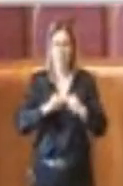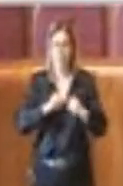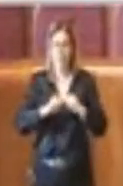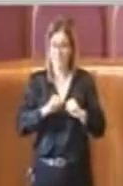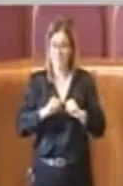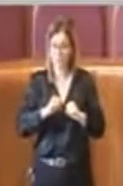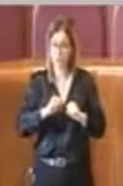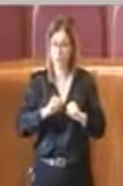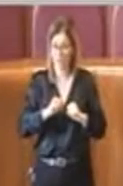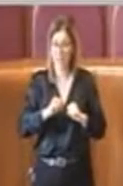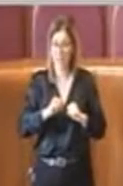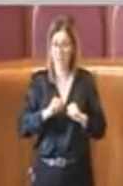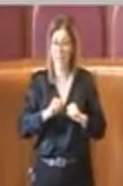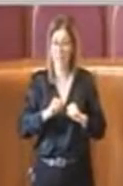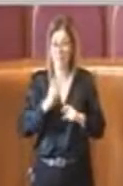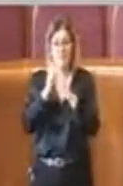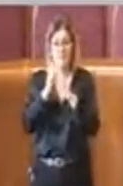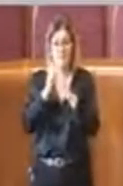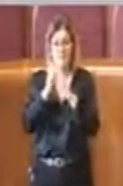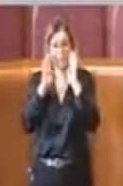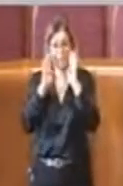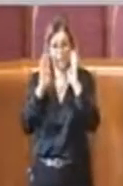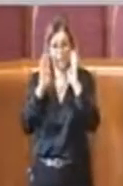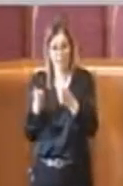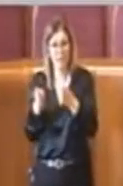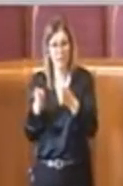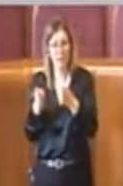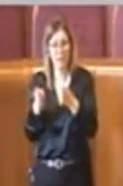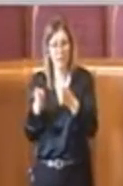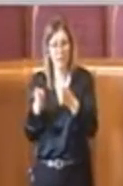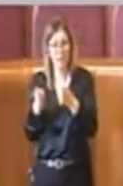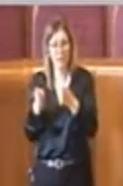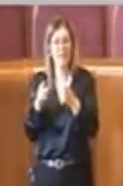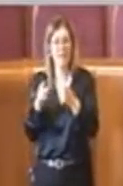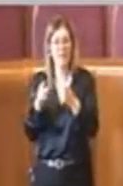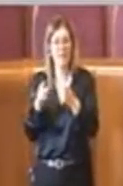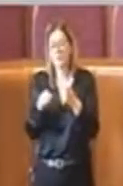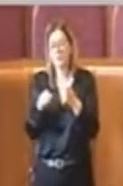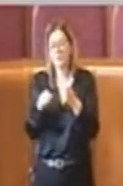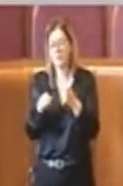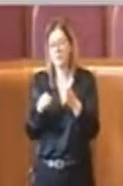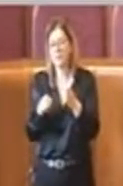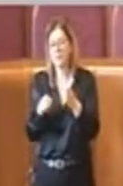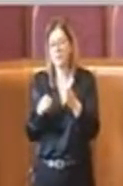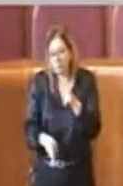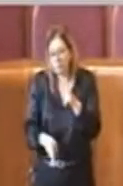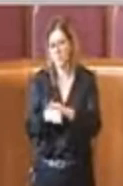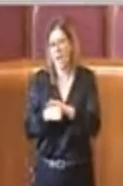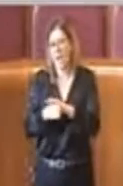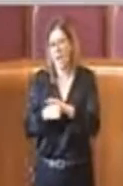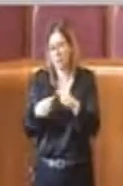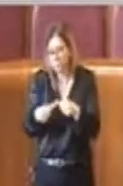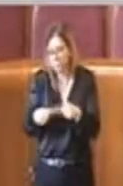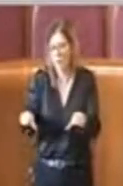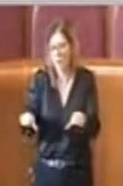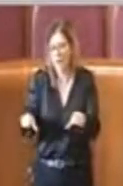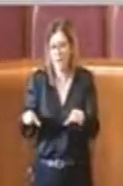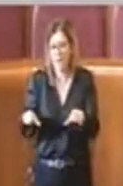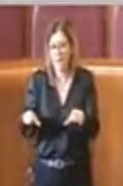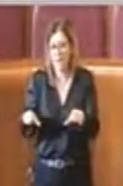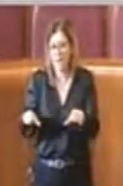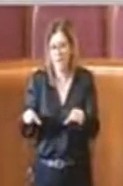assolutamente puntare deve diventare il cardine anche proprio di questa attività con l